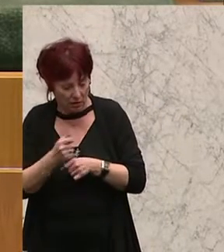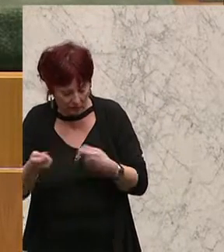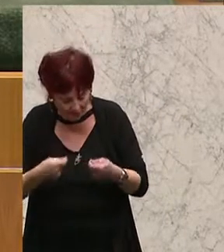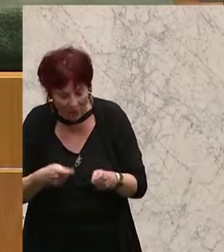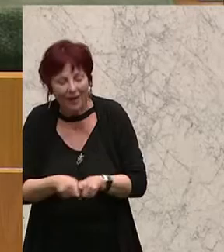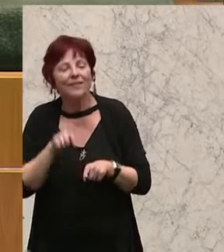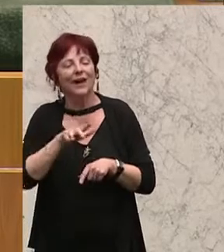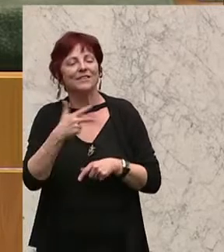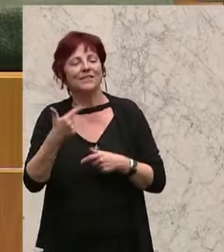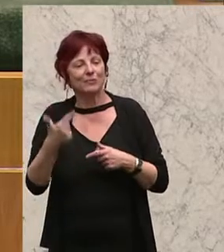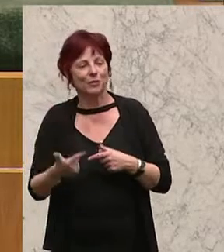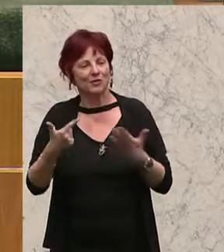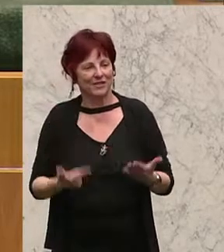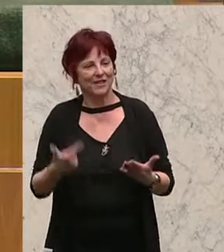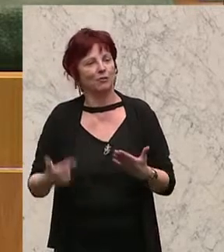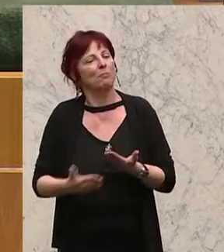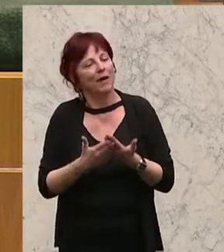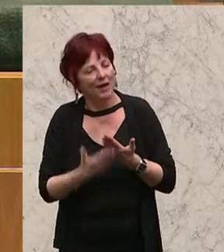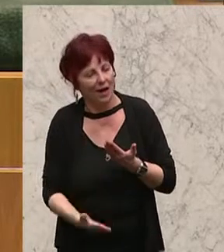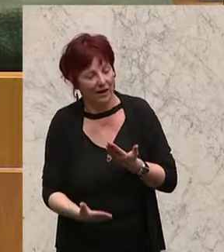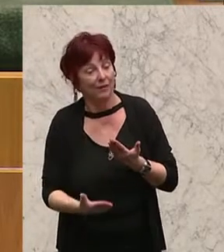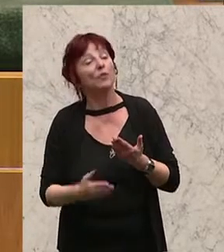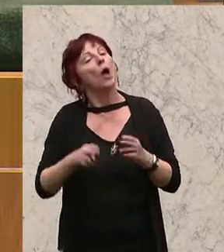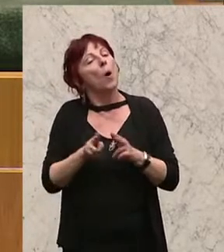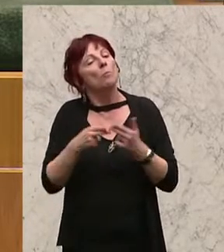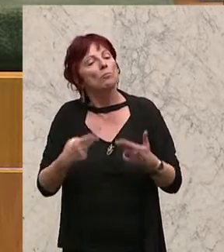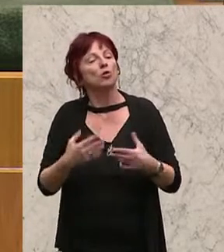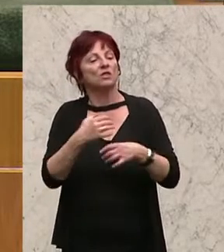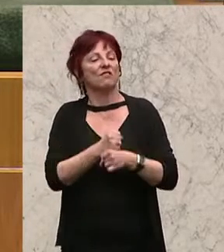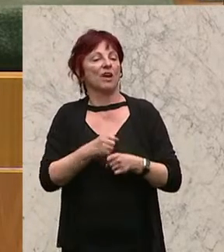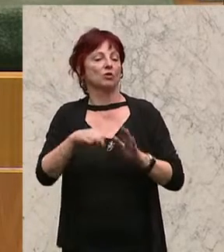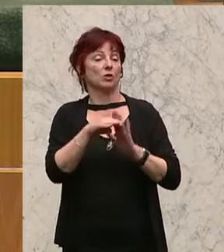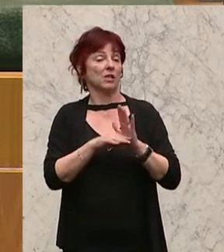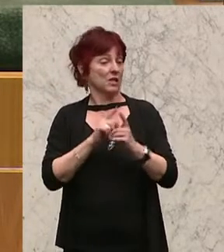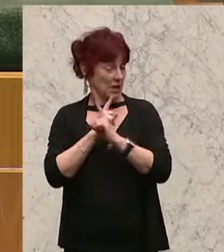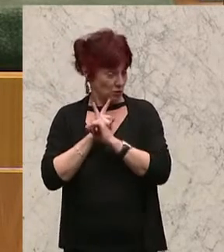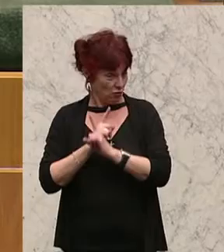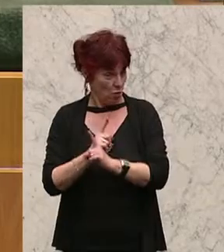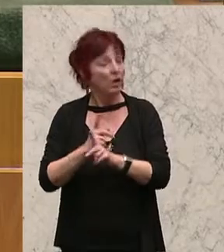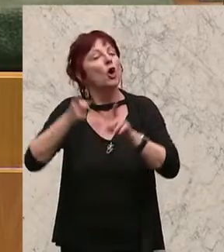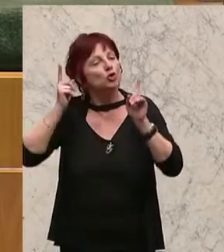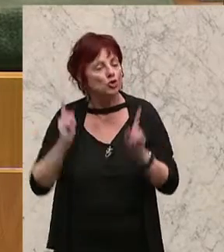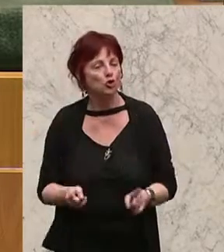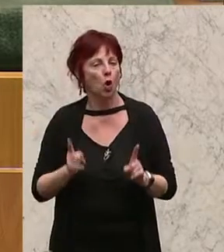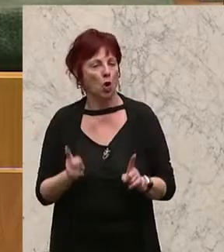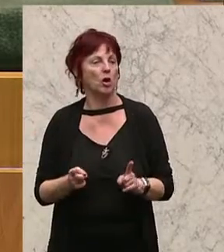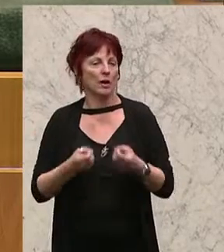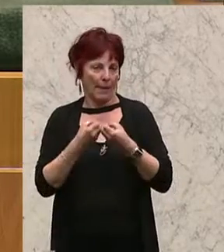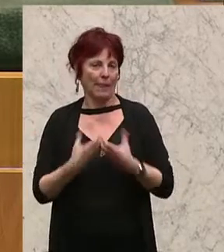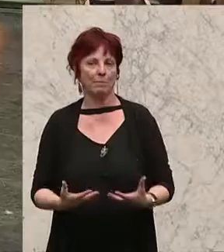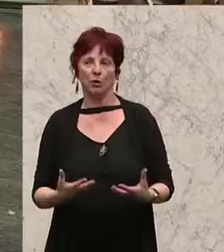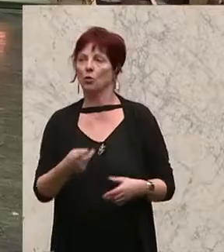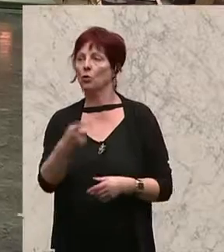gemäß Artikel 50 Absatz 1 Ziffer 1 Bundesverfassungsgesetz die Genehmigung zu erteilen. Wer sich hierfür